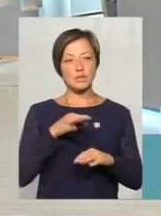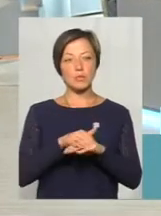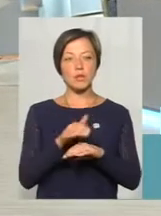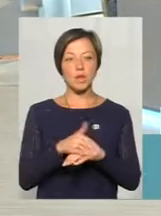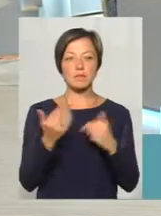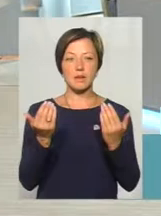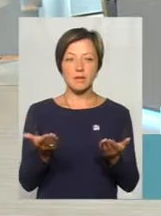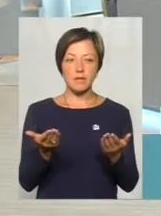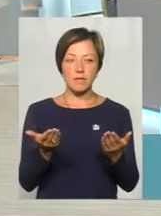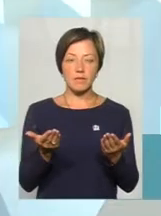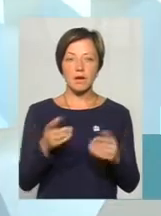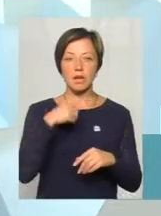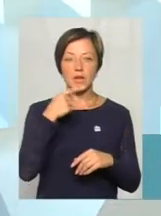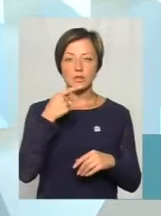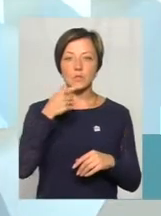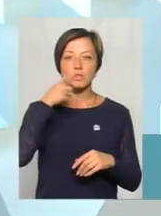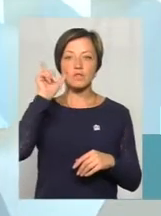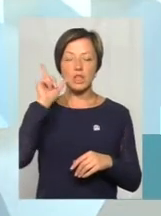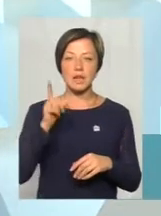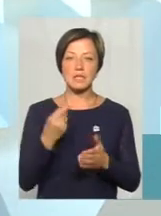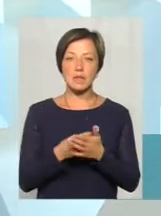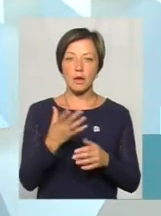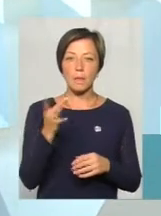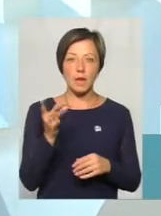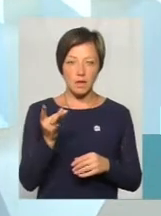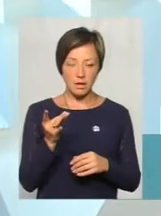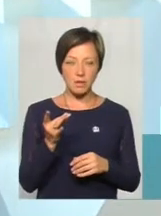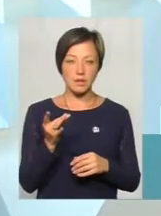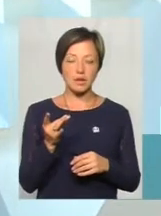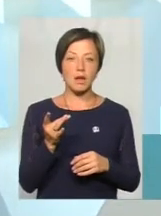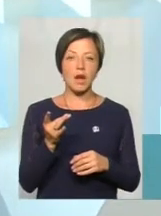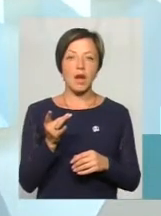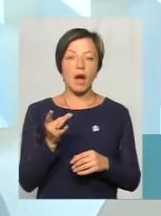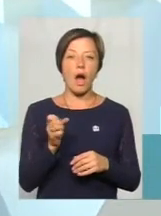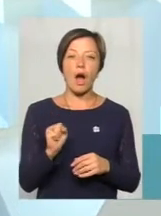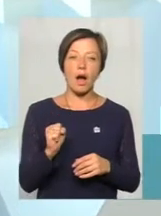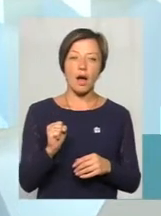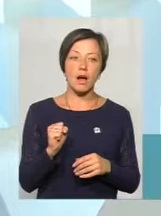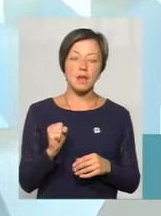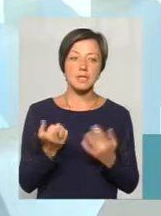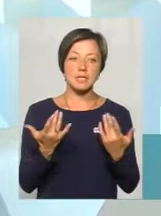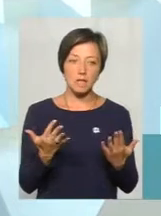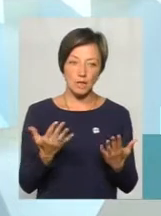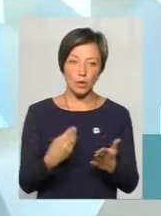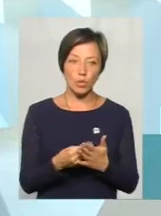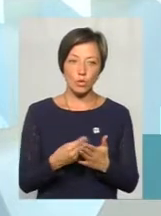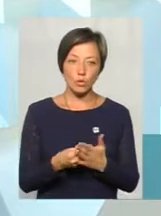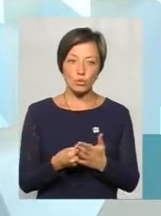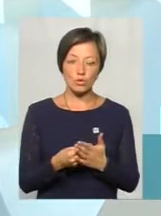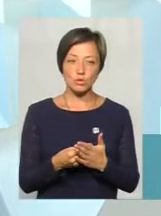це позавчарашня ціна, 5 гривень, так як скажуться. А скільки коштує